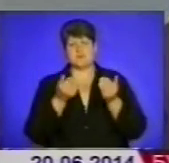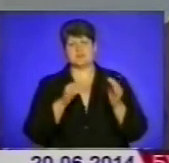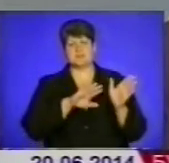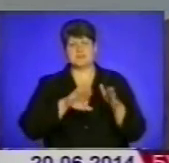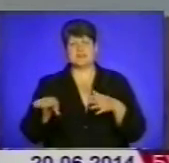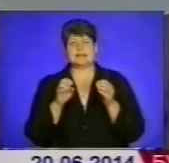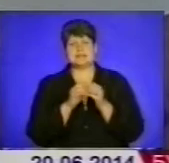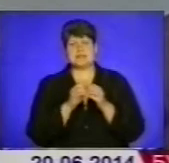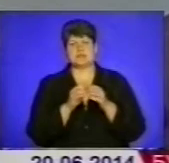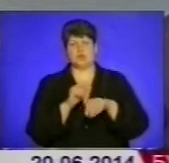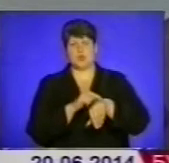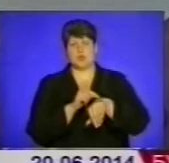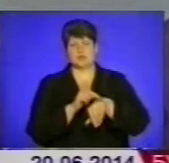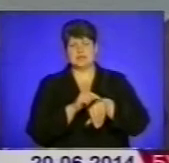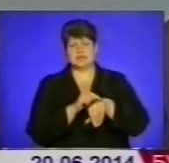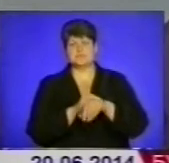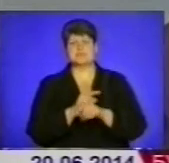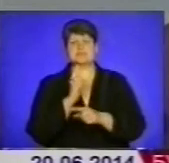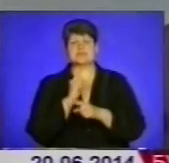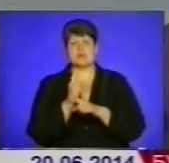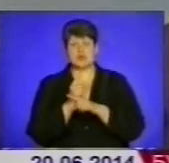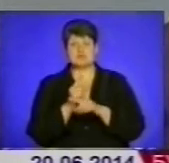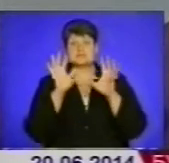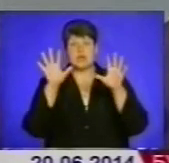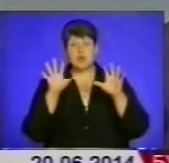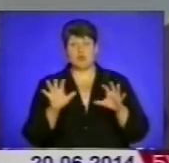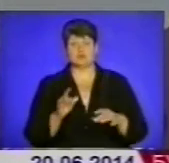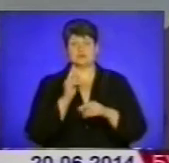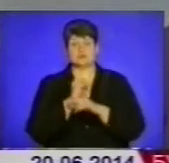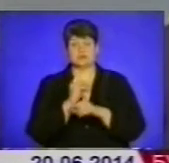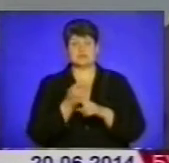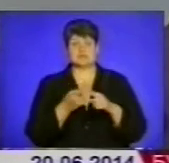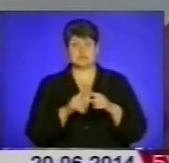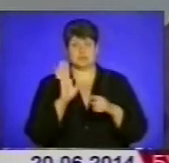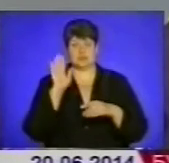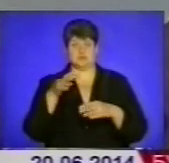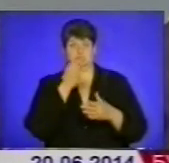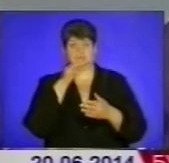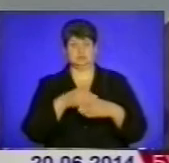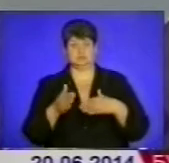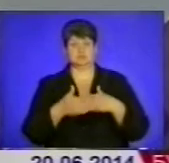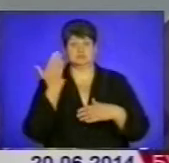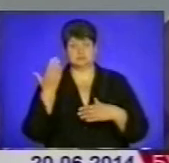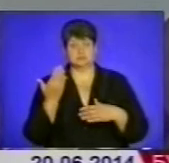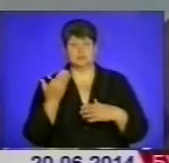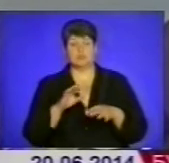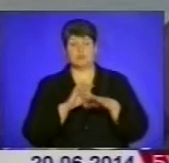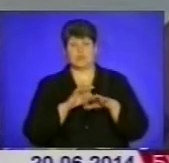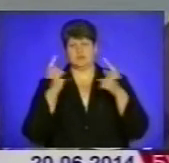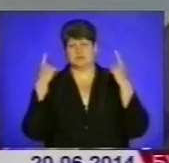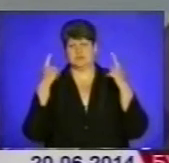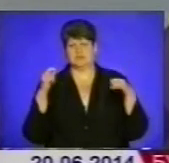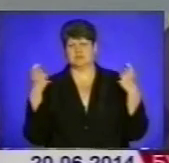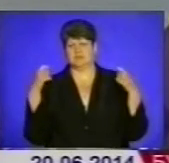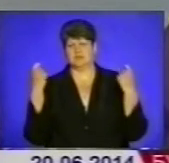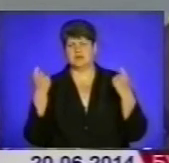години. Заборонено, це вже законом заборонено, за це має бути адміністративна відповідальність проводити будь-які гучні забави,